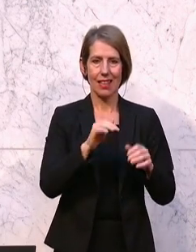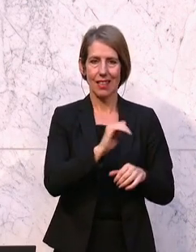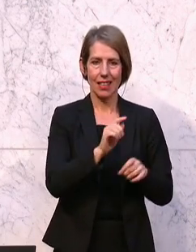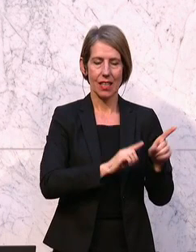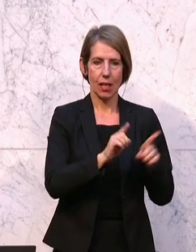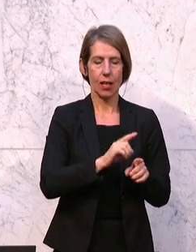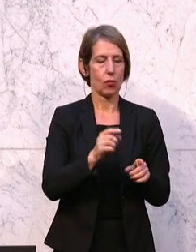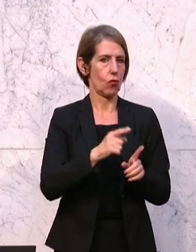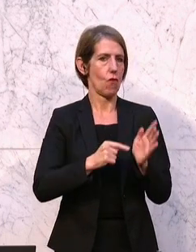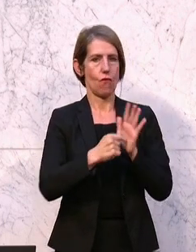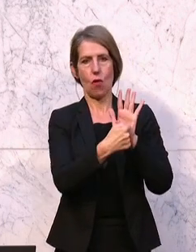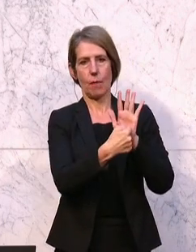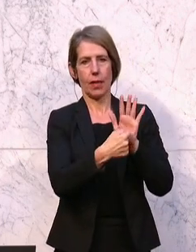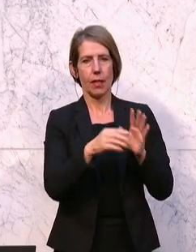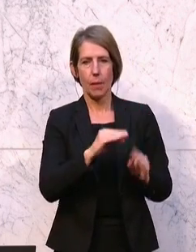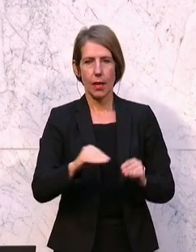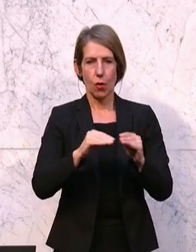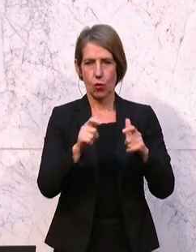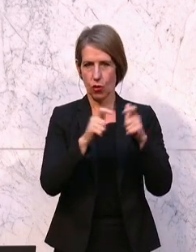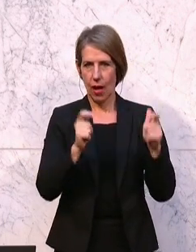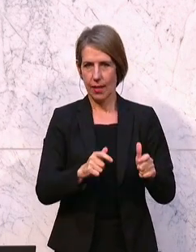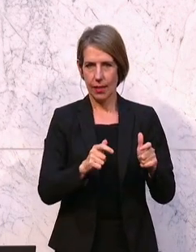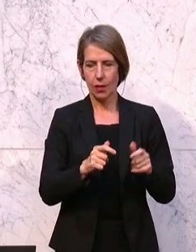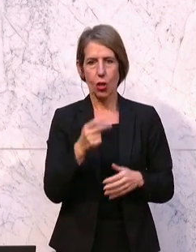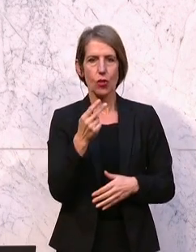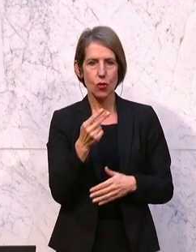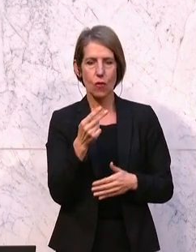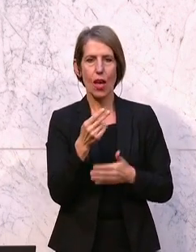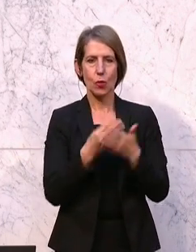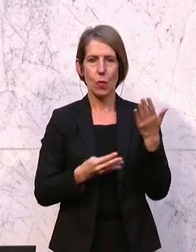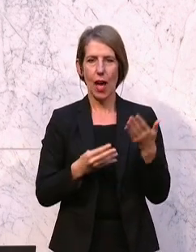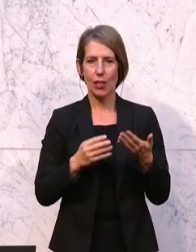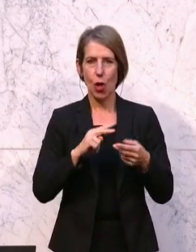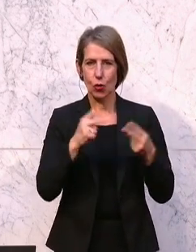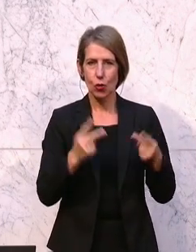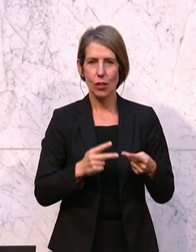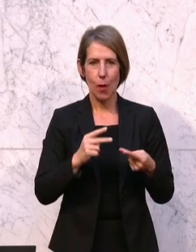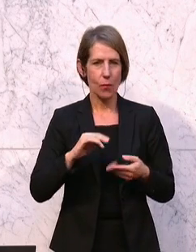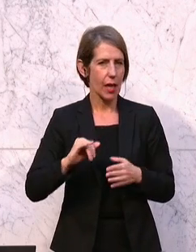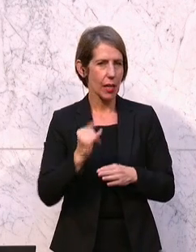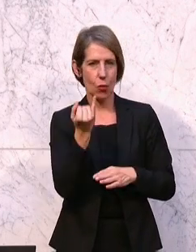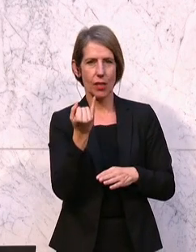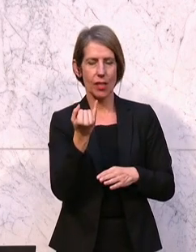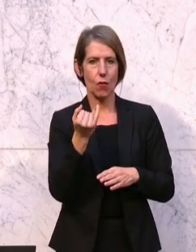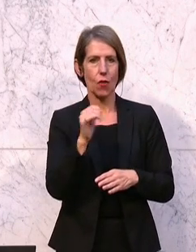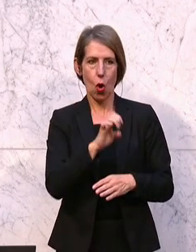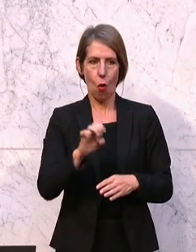Vorbildlichste pädagogische Einrichtungen mit innovativsten zweisprachigen Konzepten, für die uns ganz Europa beneidet.